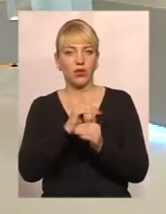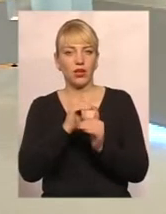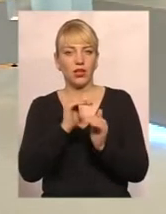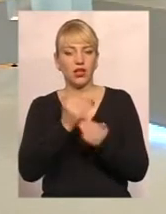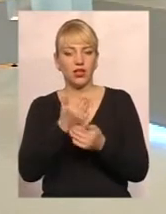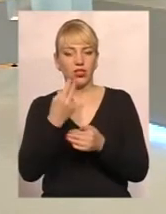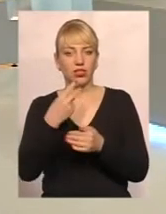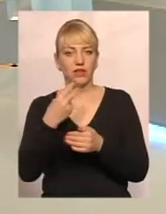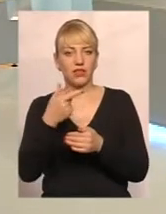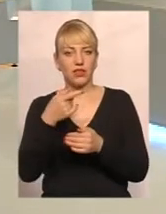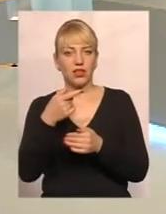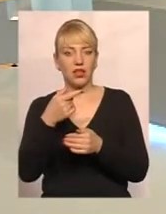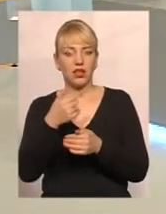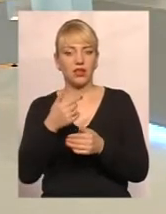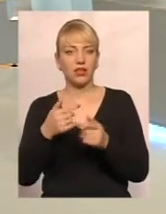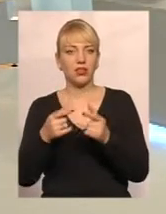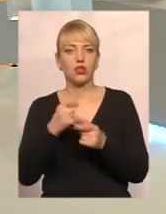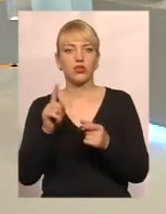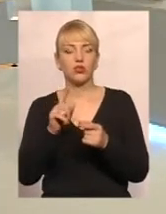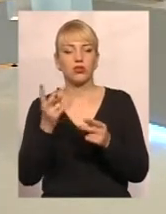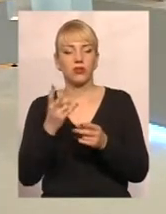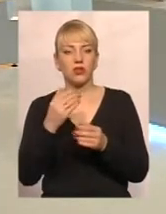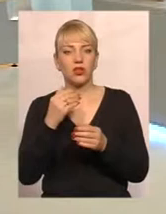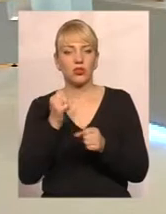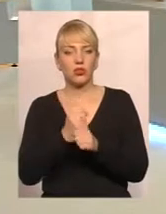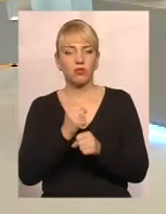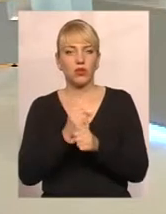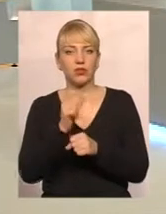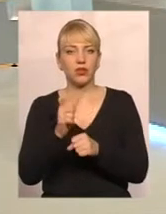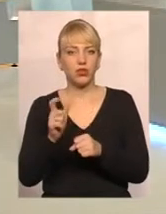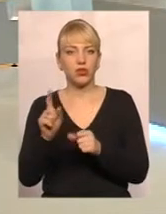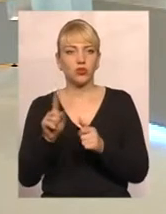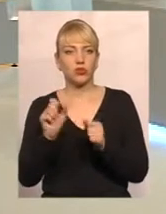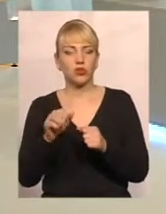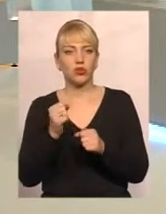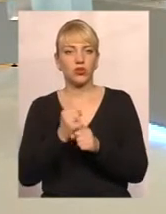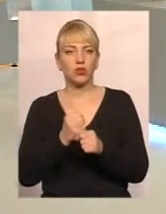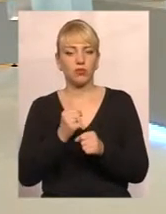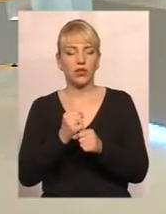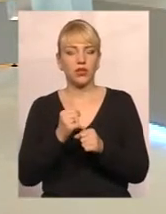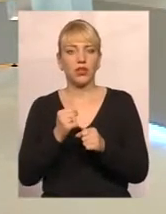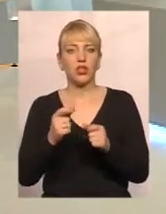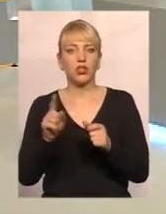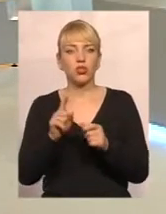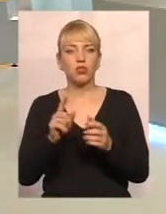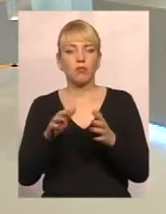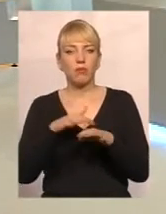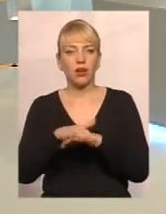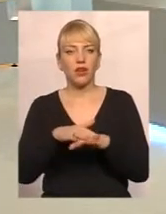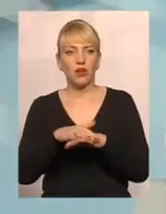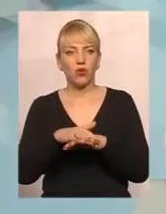мали б зробити ті мешканці? Чи можна звернутися до комунального підприємства, аби комісійно визначили і перерахували їм субсидії?